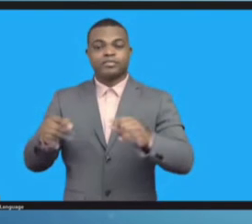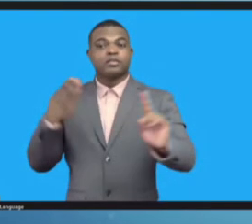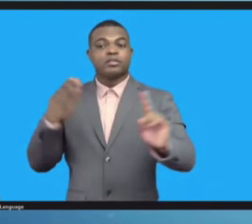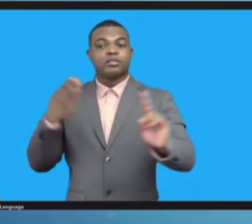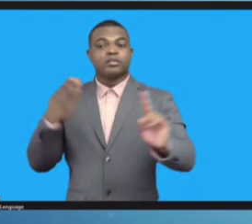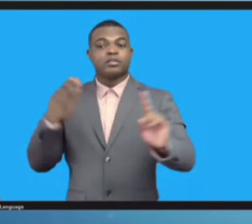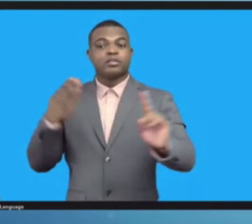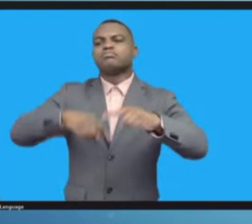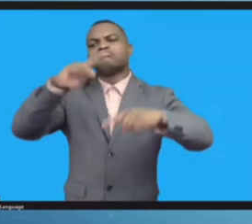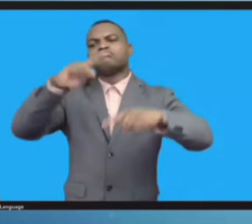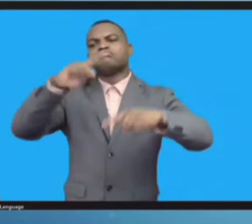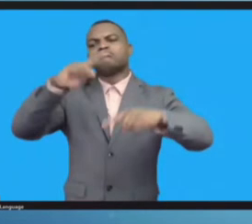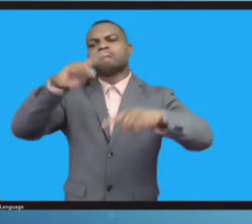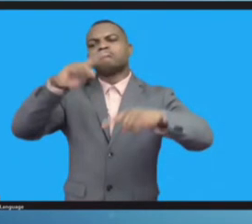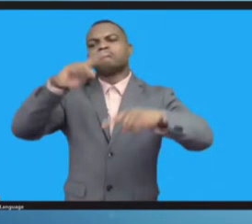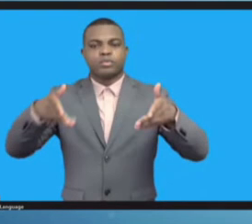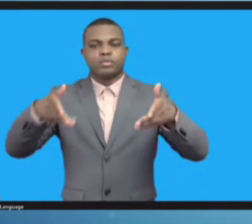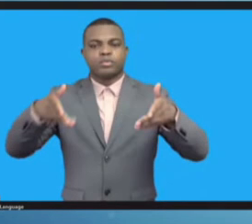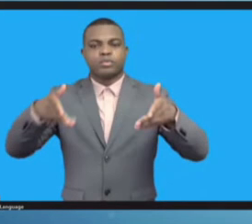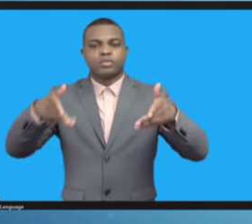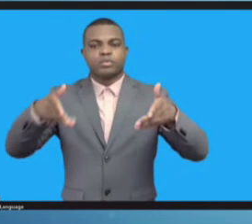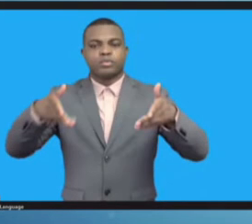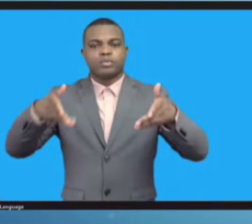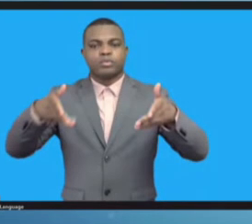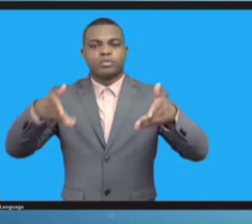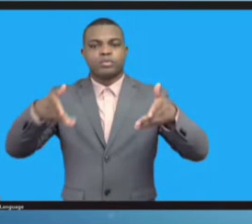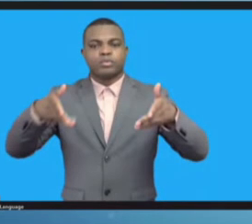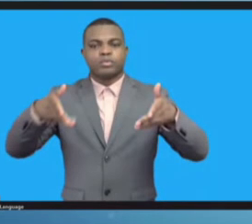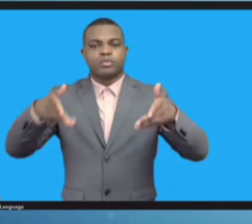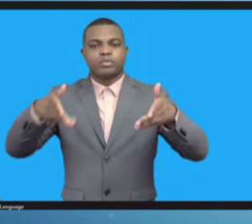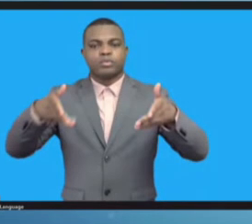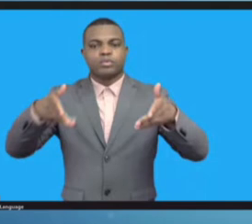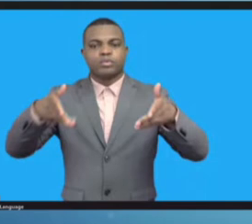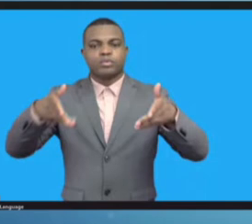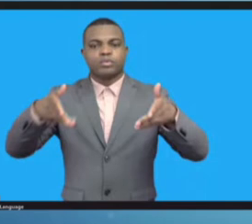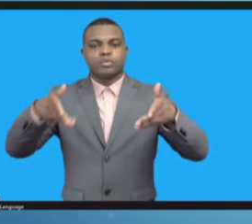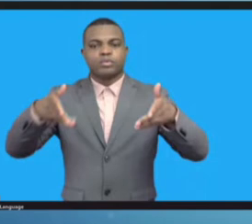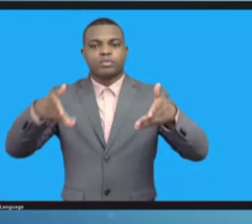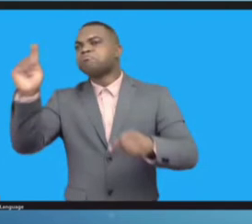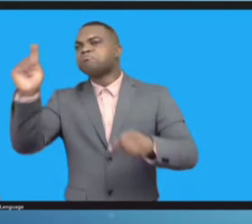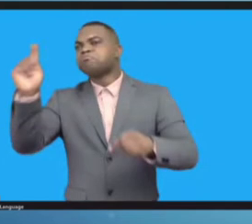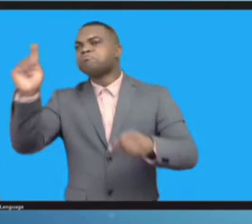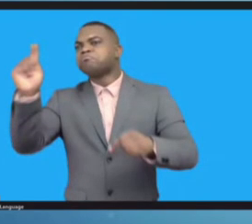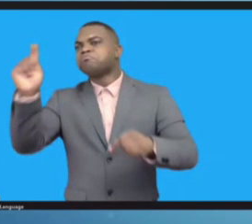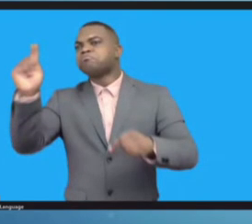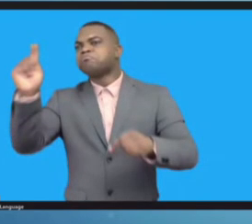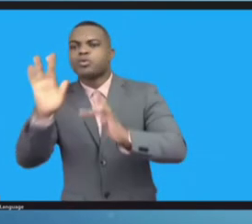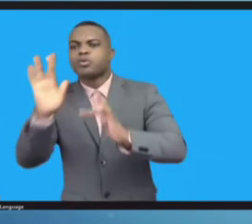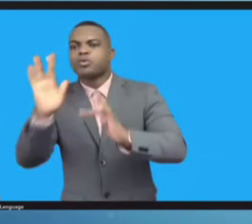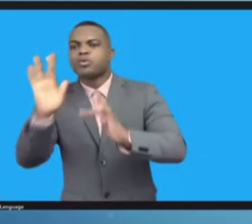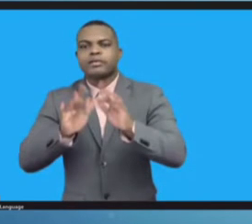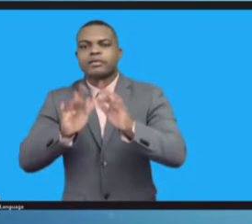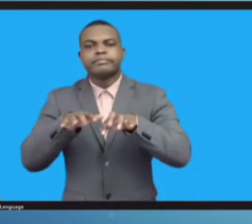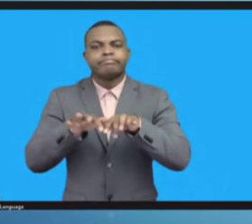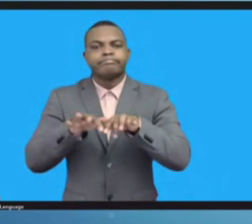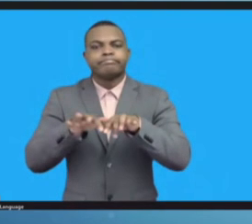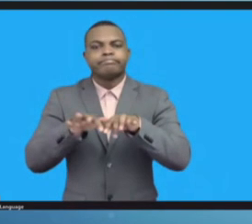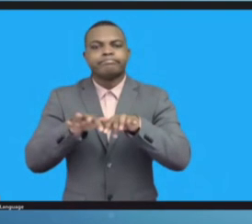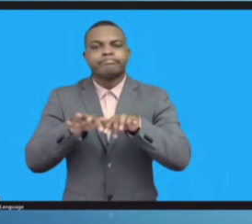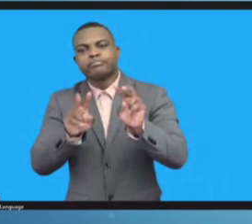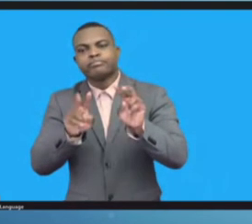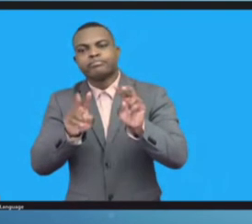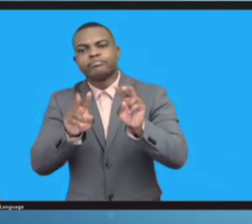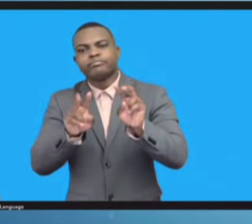تتم في حين أنه تدور مناقشات بين كل المشاركين